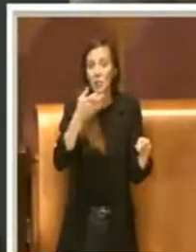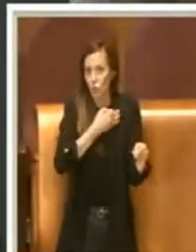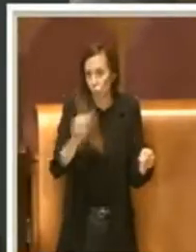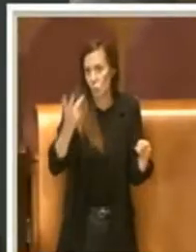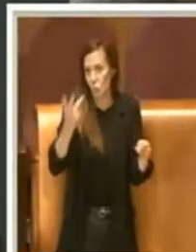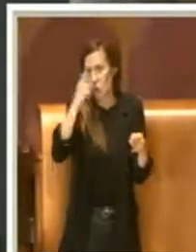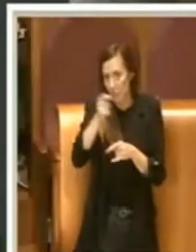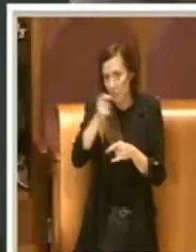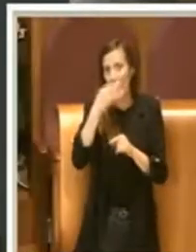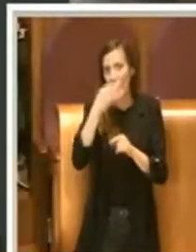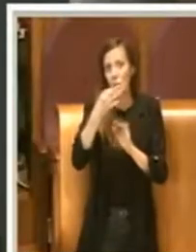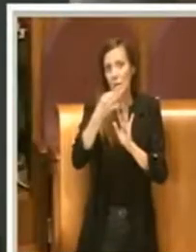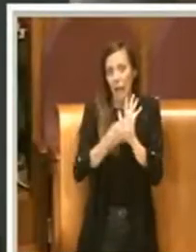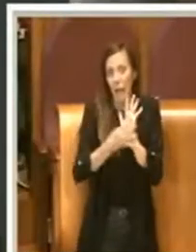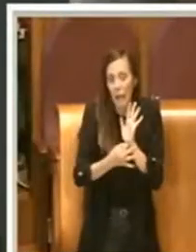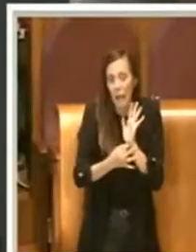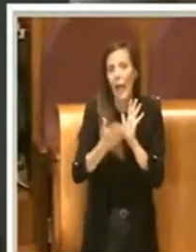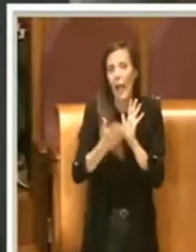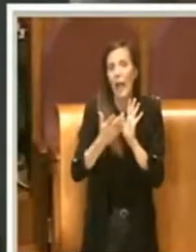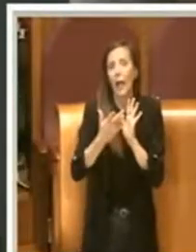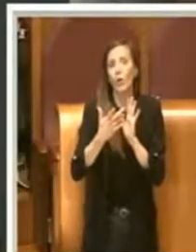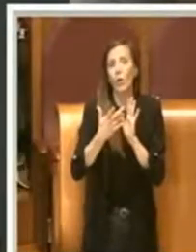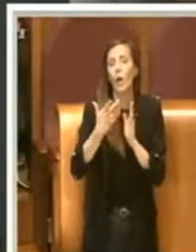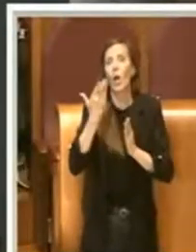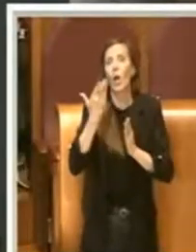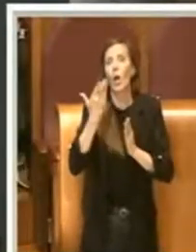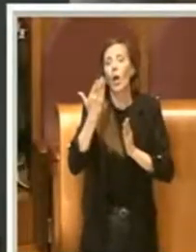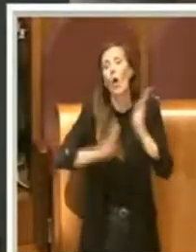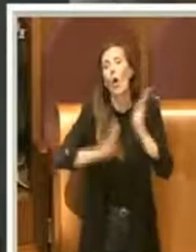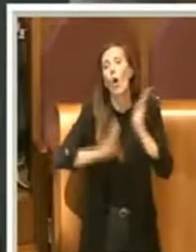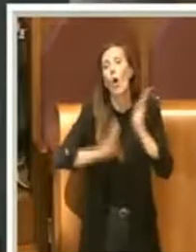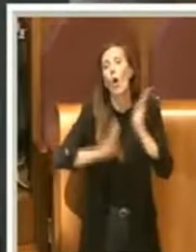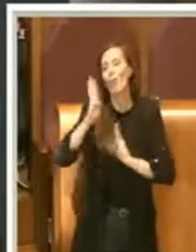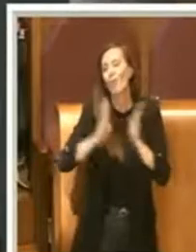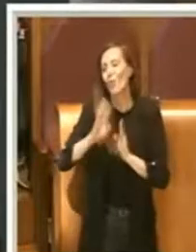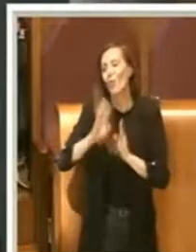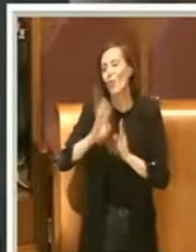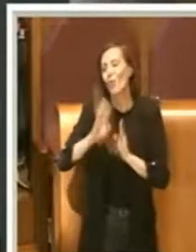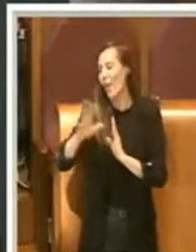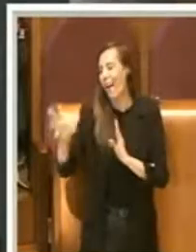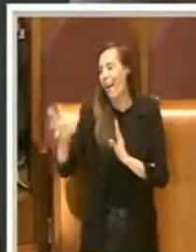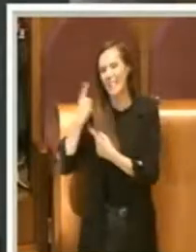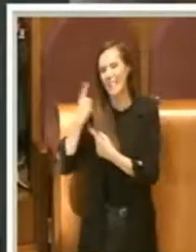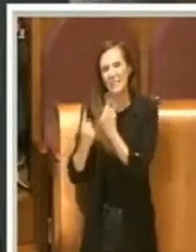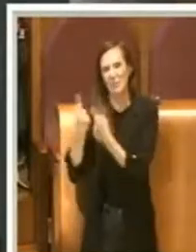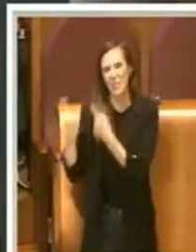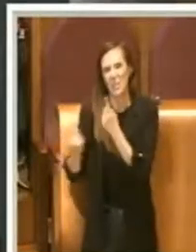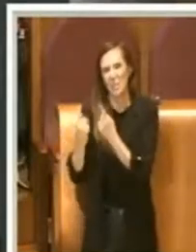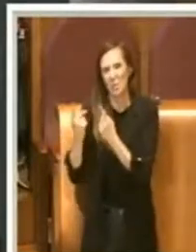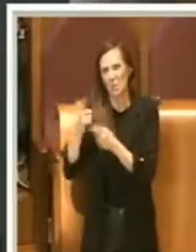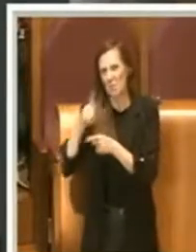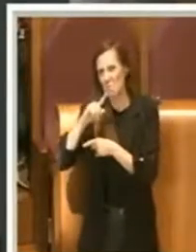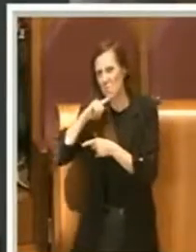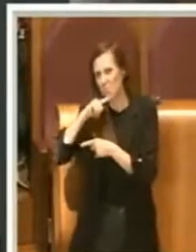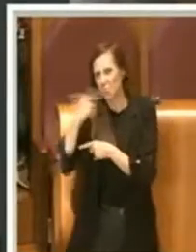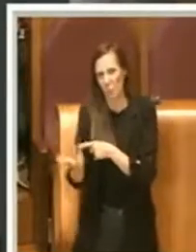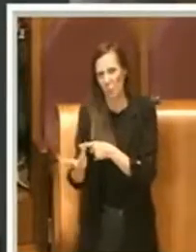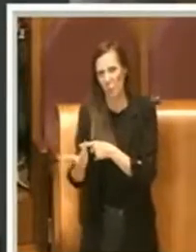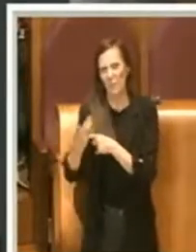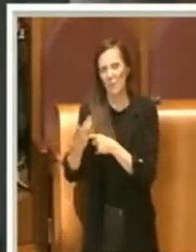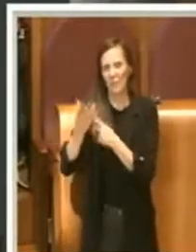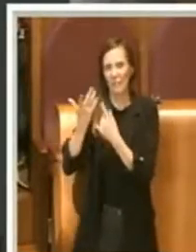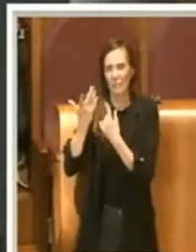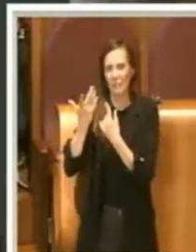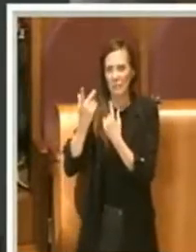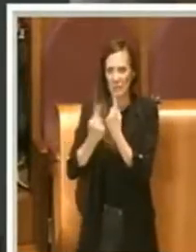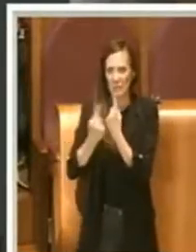mancherebbe, piuttosto che un garage a cielo aperto cui spesso si assiste nelle nostre strade. Penso che i tavolini,